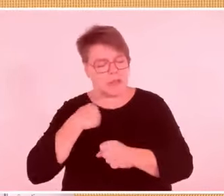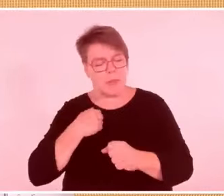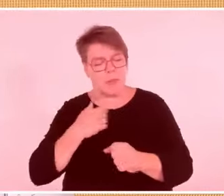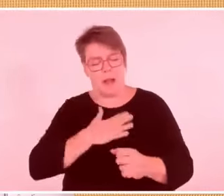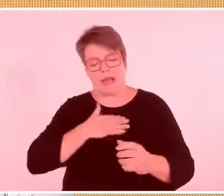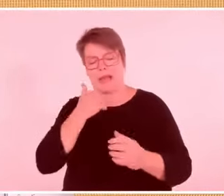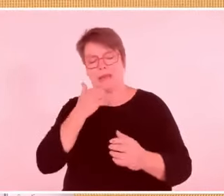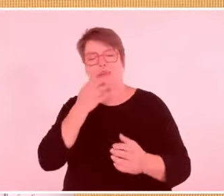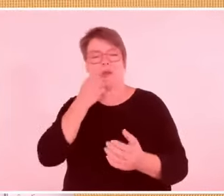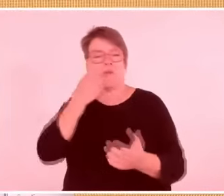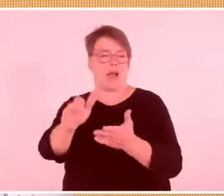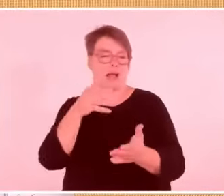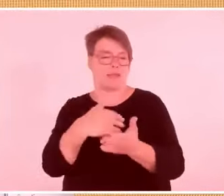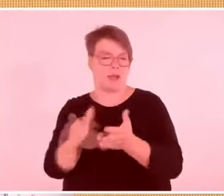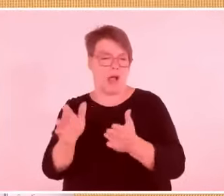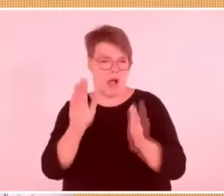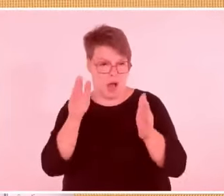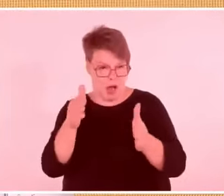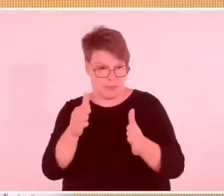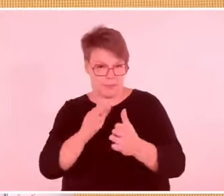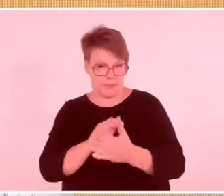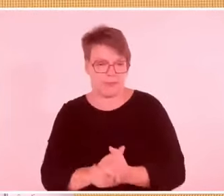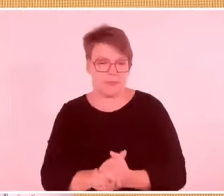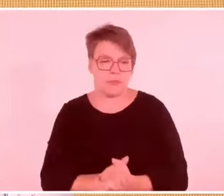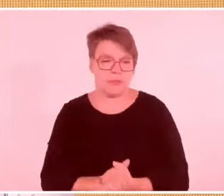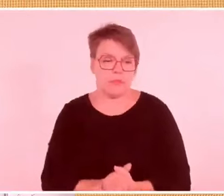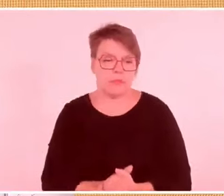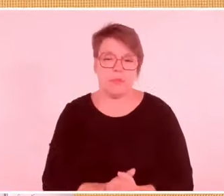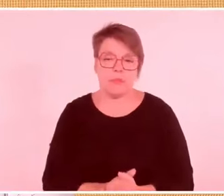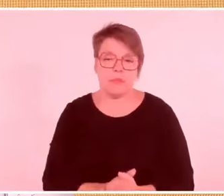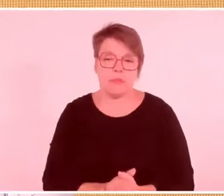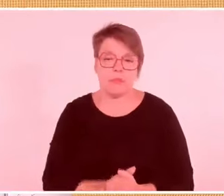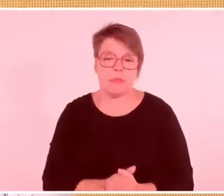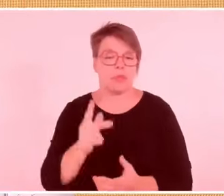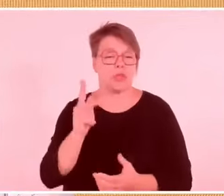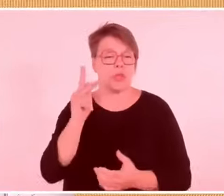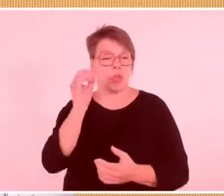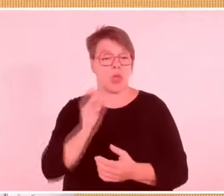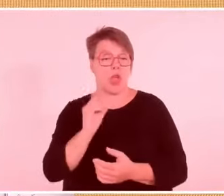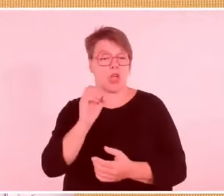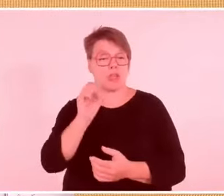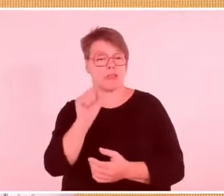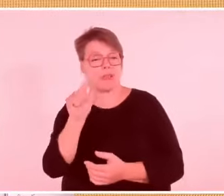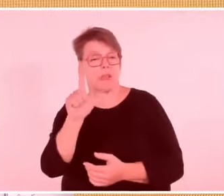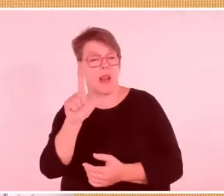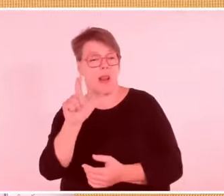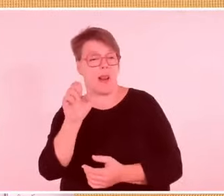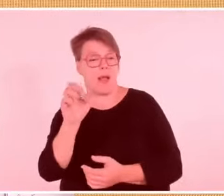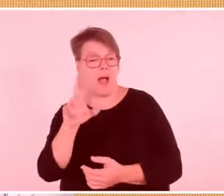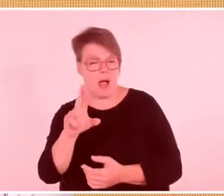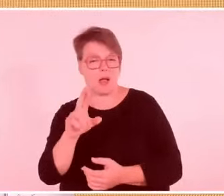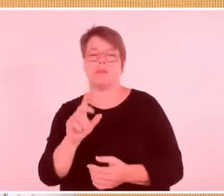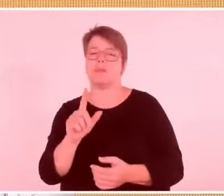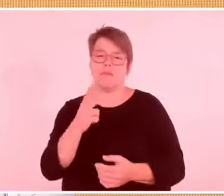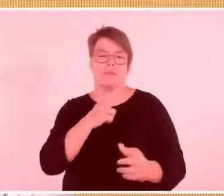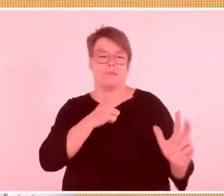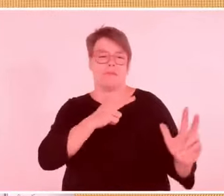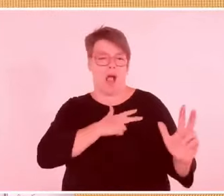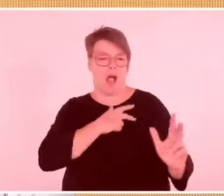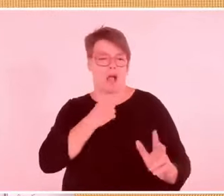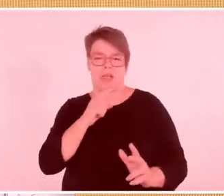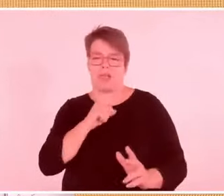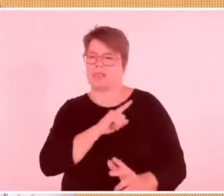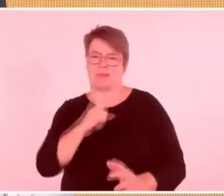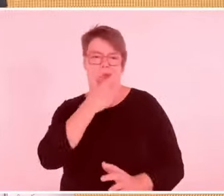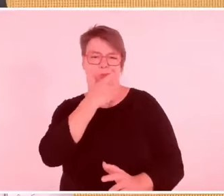dann gilt auch das Gegenteil. Die Verfolgung korrumpiert die Opfer, aber das macht sie vielleicht in einer subtileren